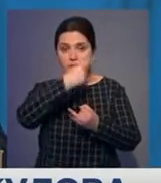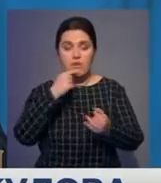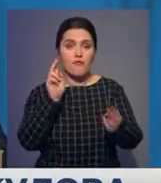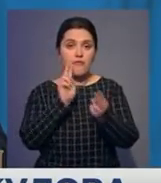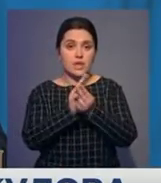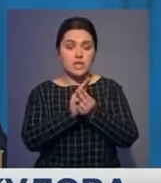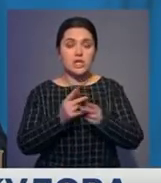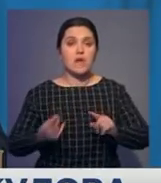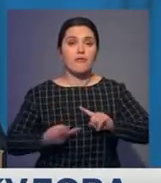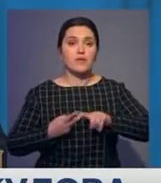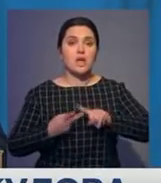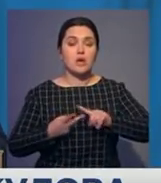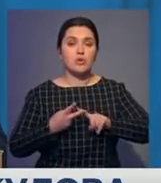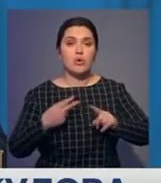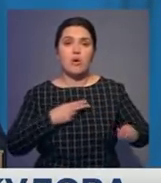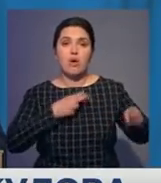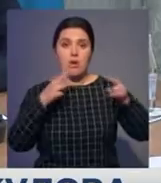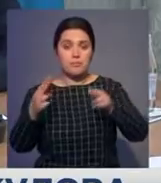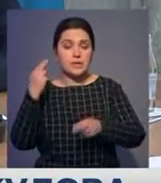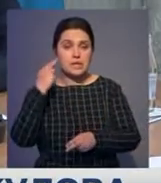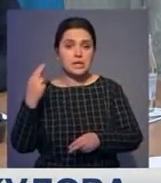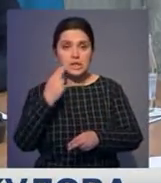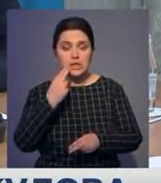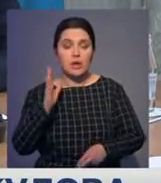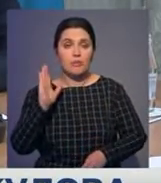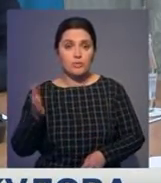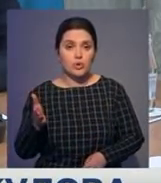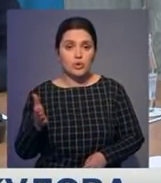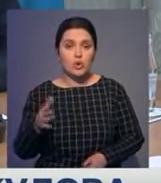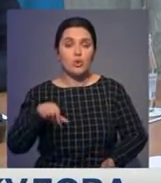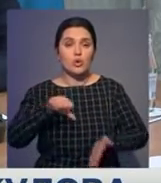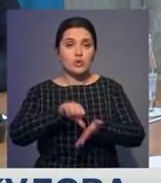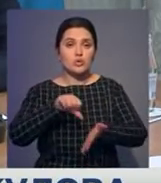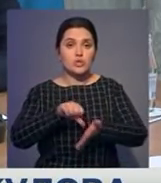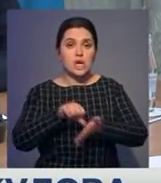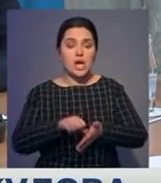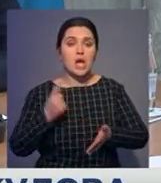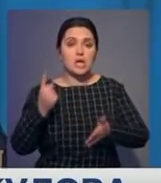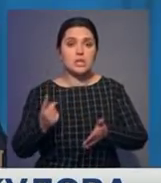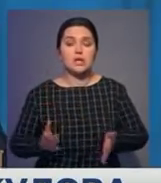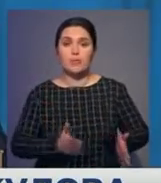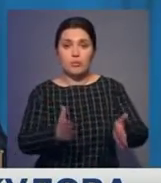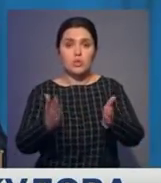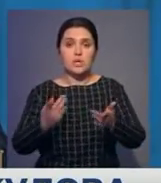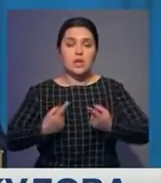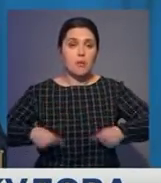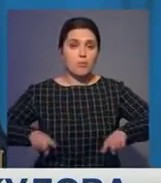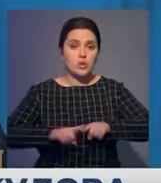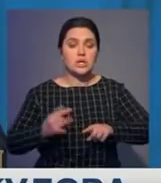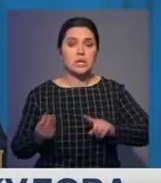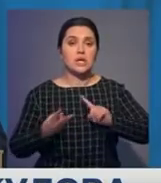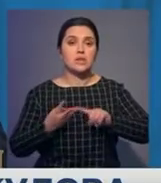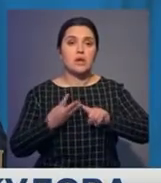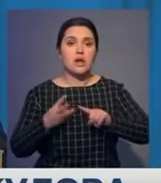Второе. Мой визит в Китайскую Народную Республику, в участие «Один пояс, один путь». И третий.